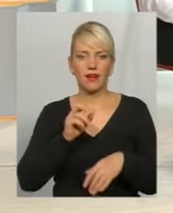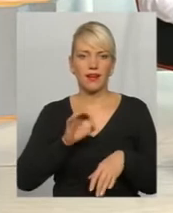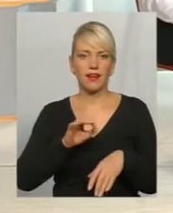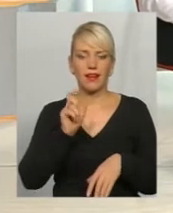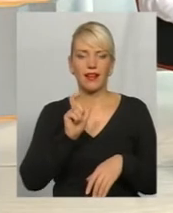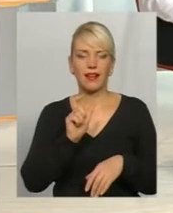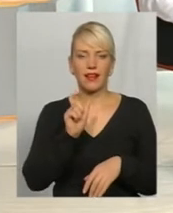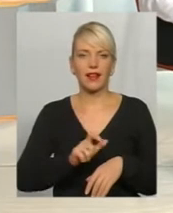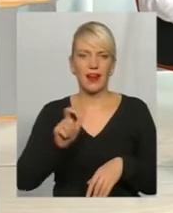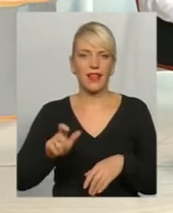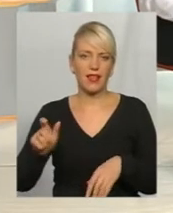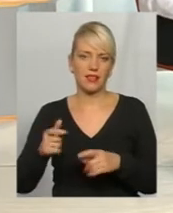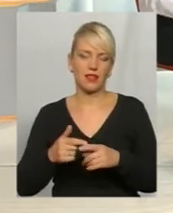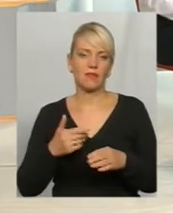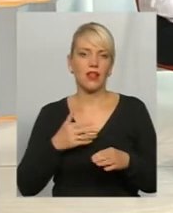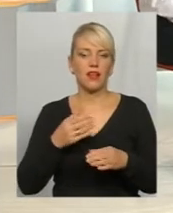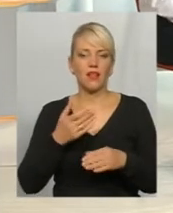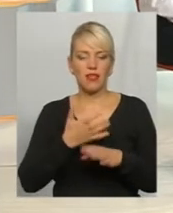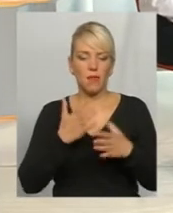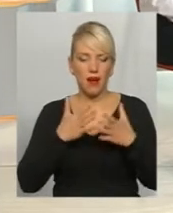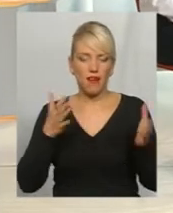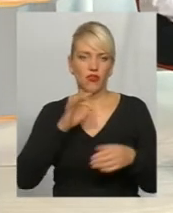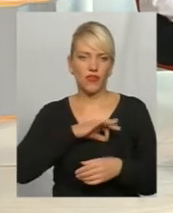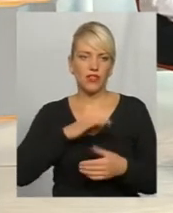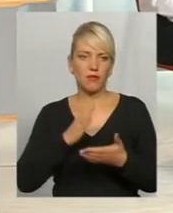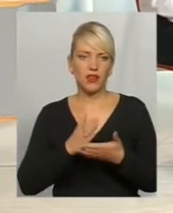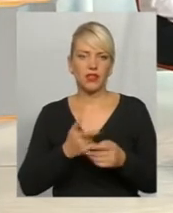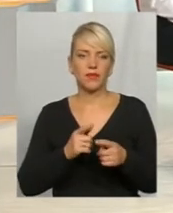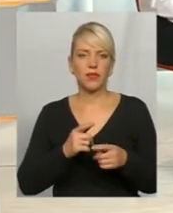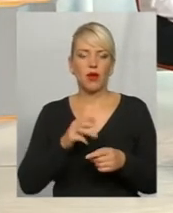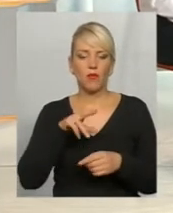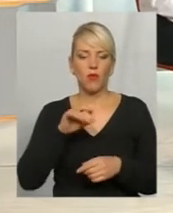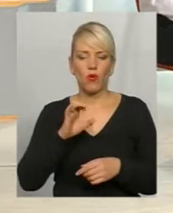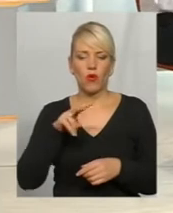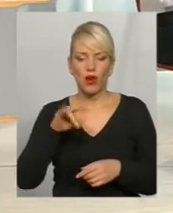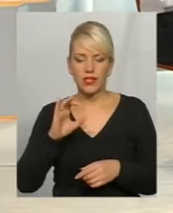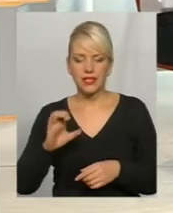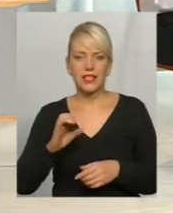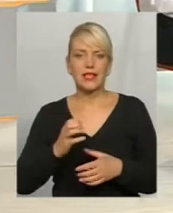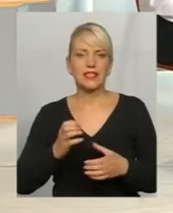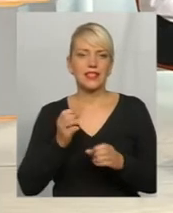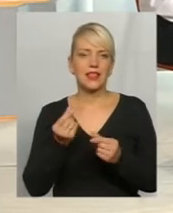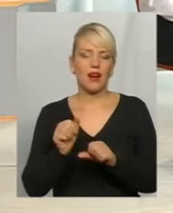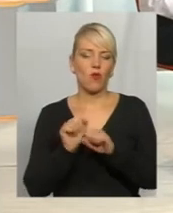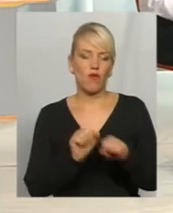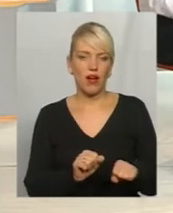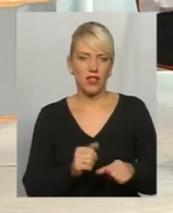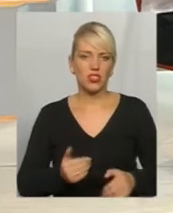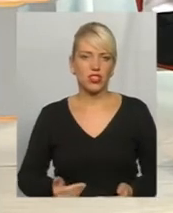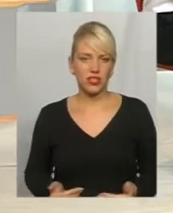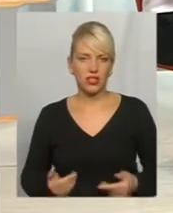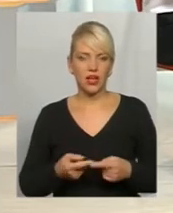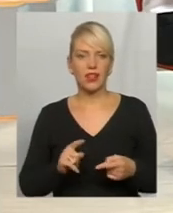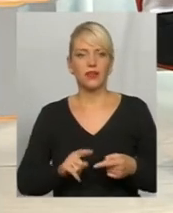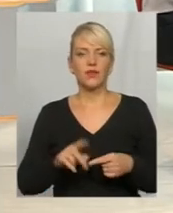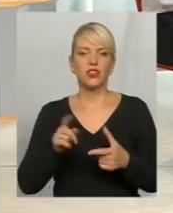клієнтам, в принципі, набагато вигідніше мати полі страхування життя, аніж бути клієнтом недержавних пенсійних фондів або банків. Хоча